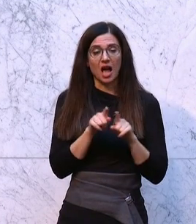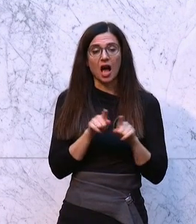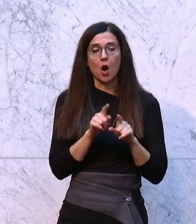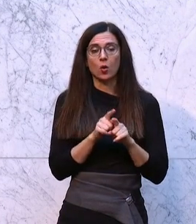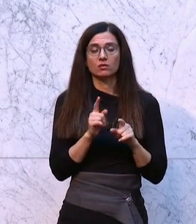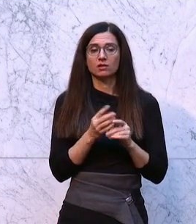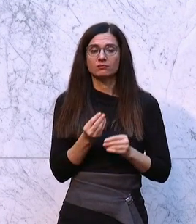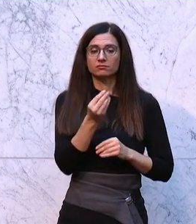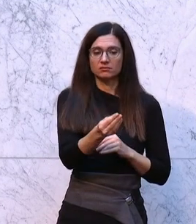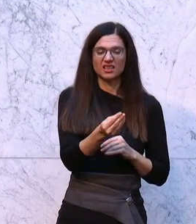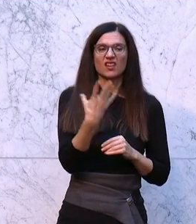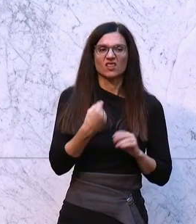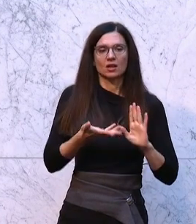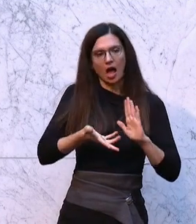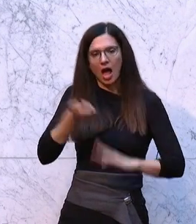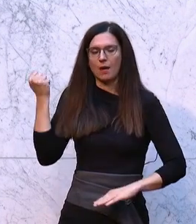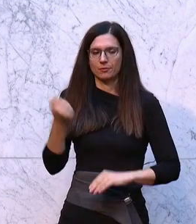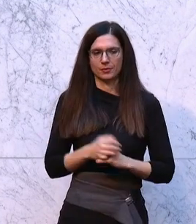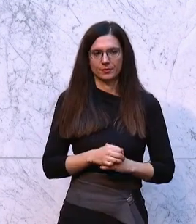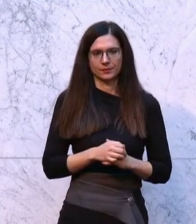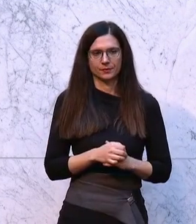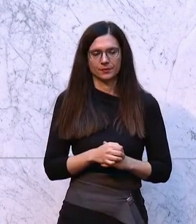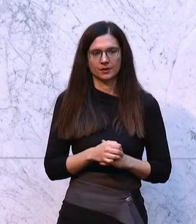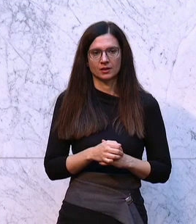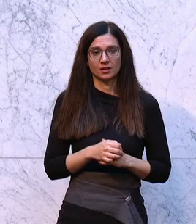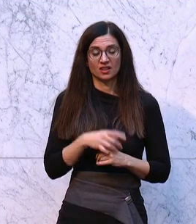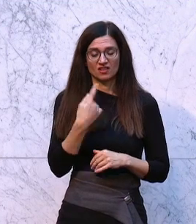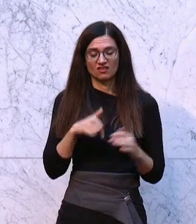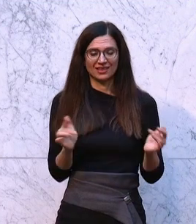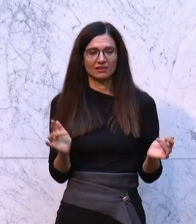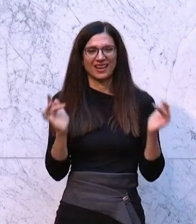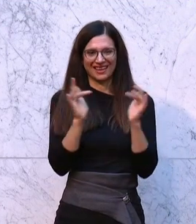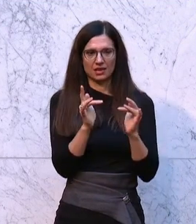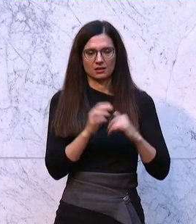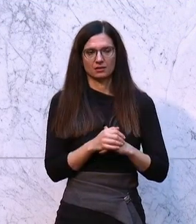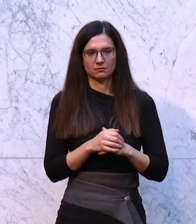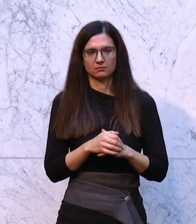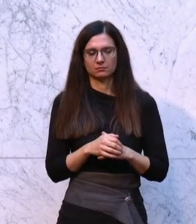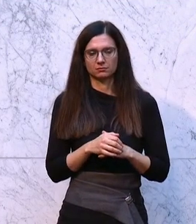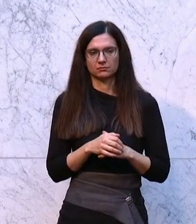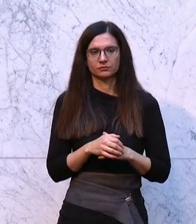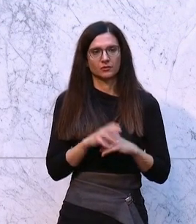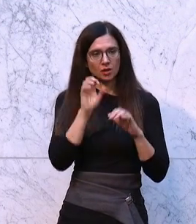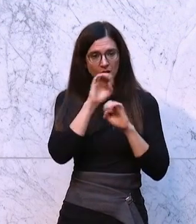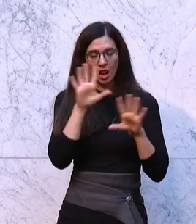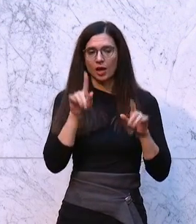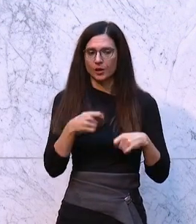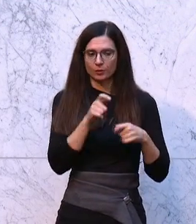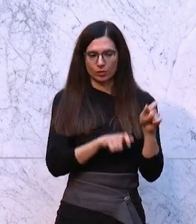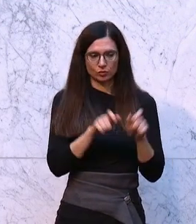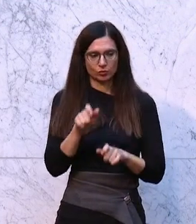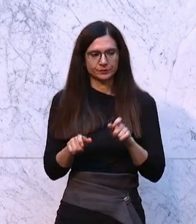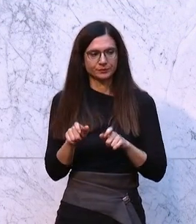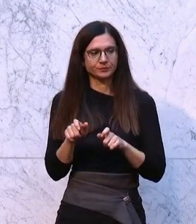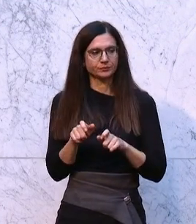möglich werden. Ich darf Ihnen erklären, warum wir dagegen stimmen werden, denn natürlich gibt es Personen, eine